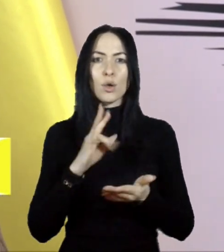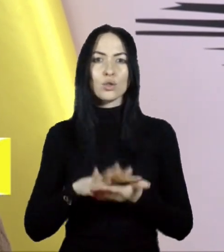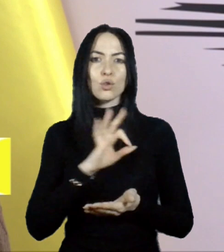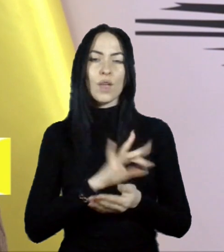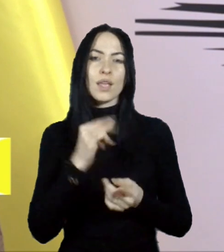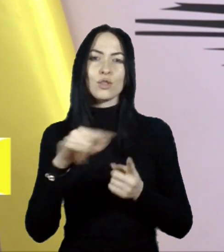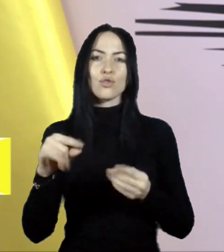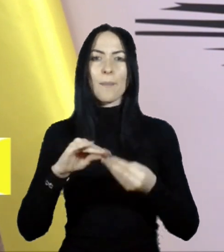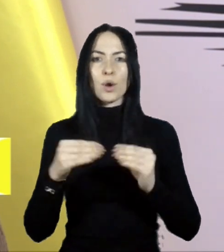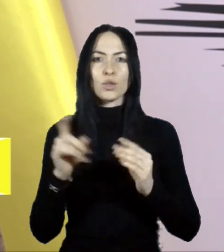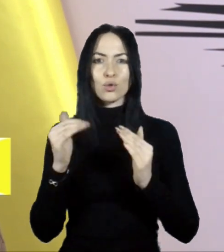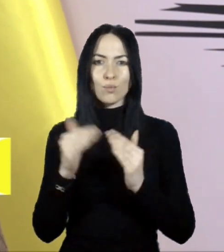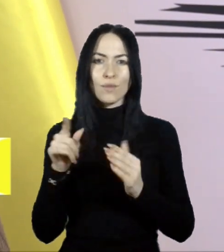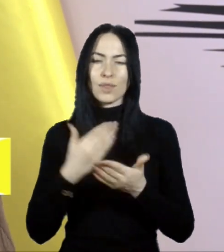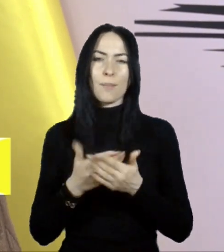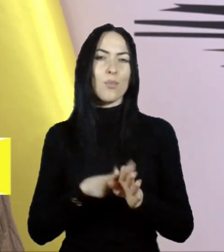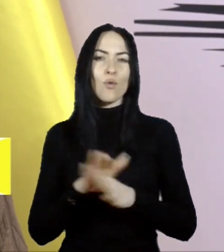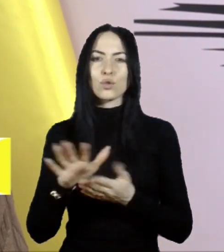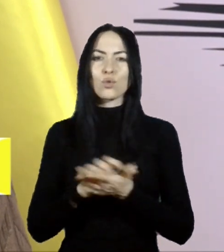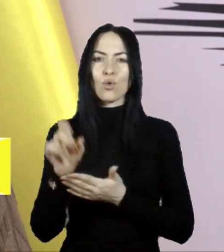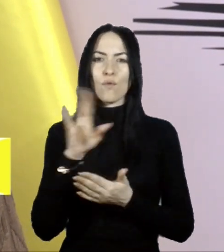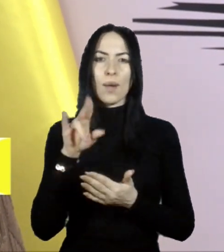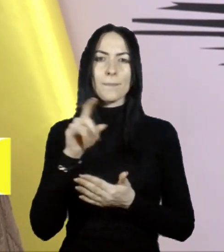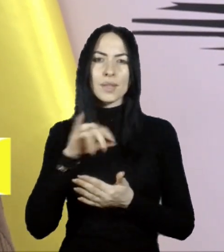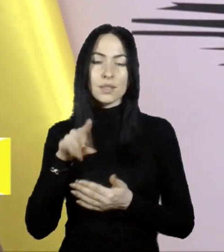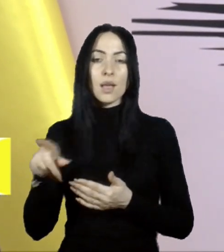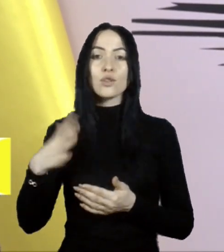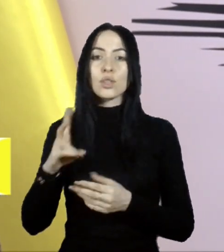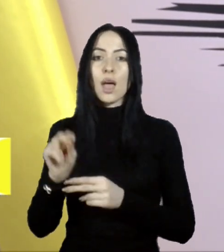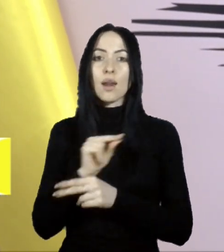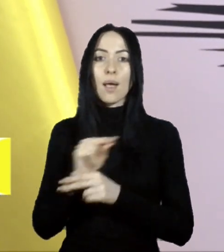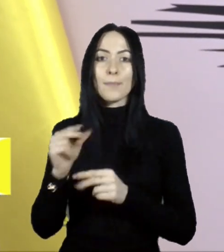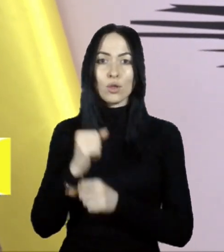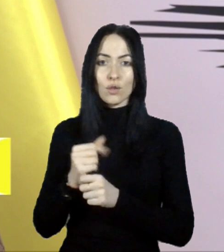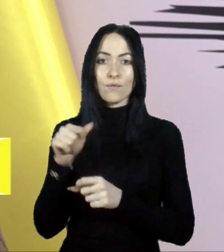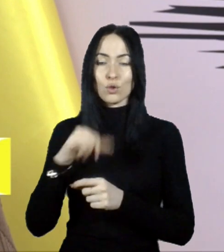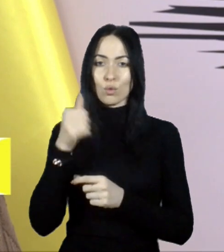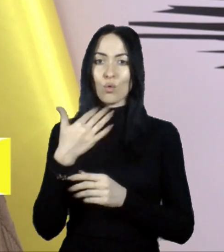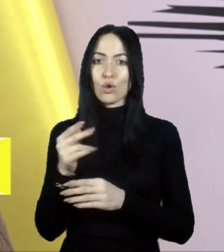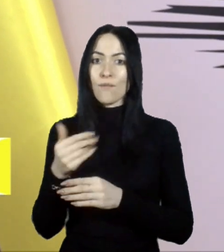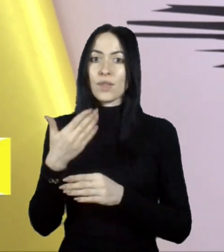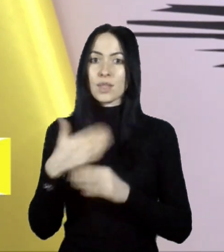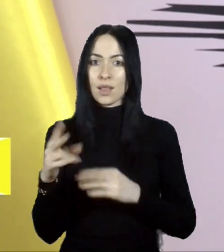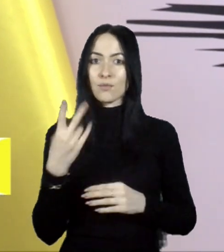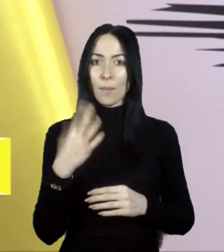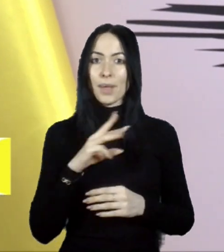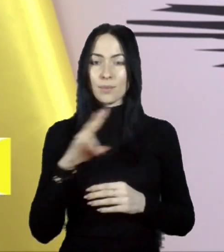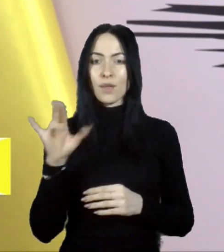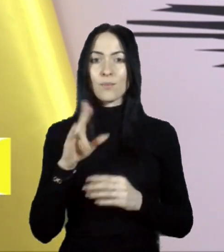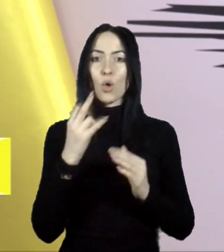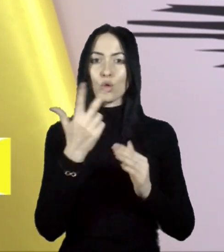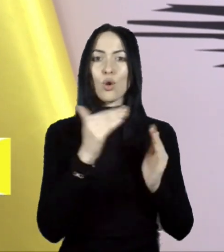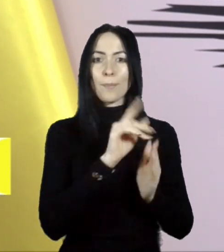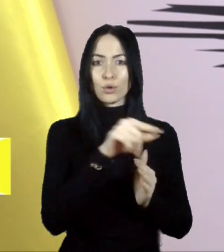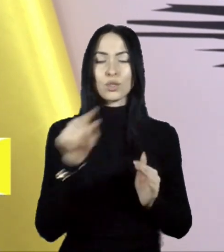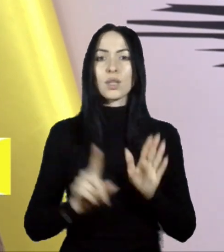повністю зруйтовані, під'їзди там, тому чекаємо на ремонтні роботи. В цьому році виділили гроші, 25 мільйонів, і по трьом будинкам почата